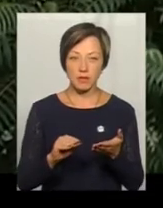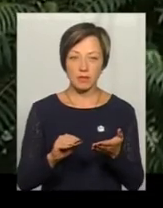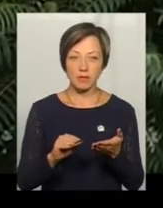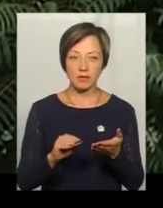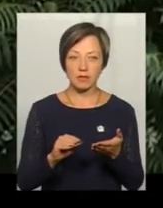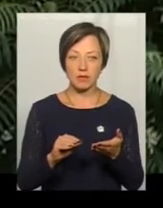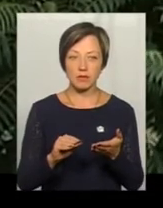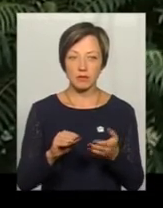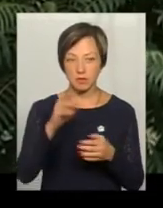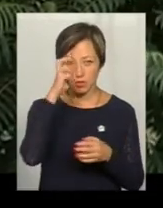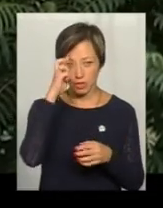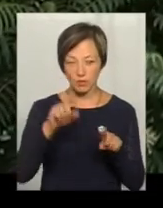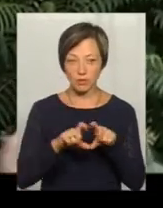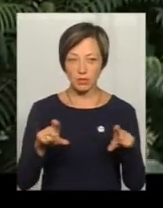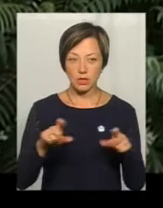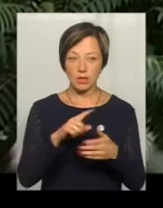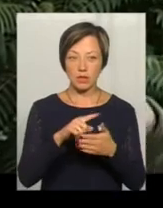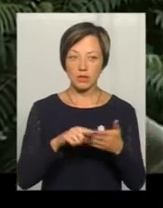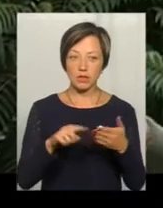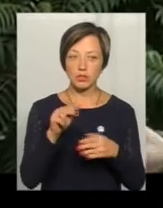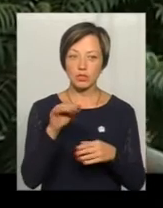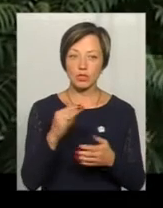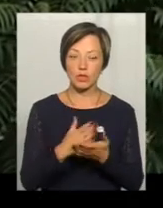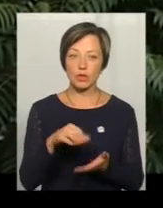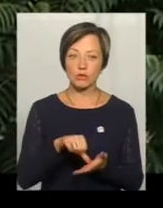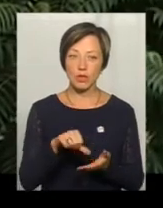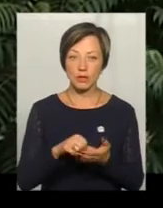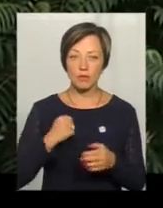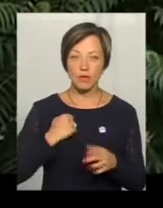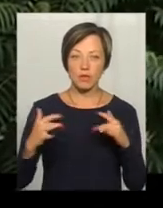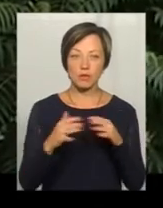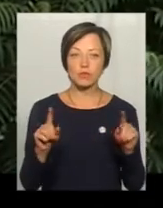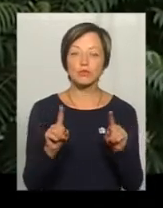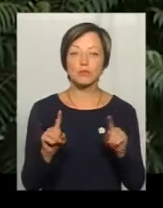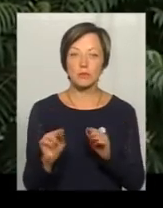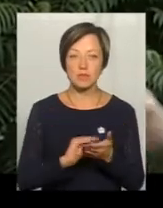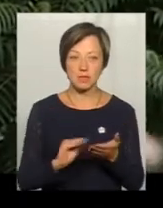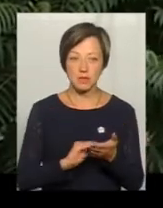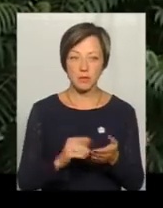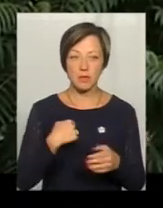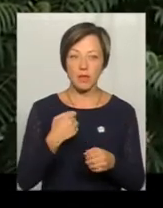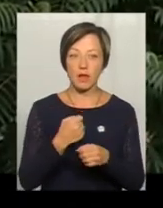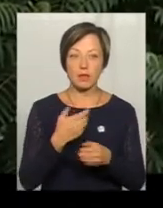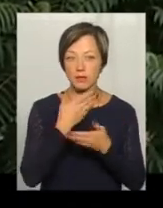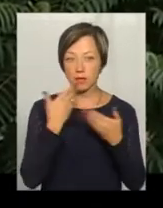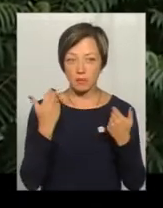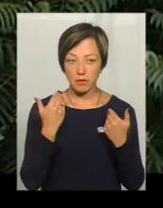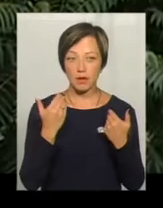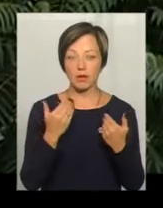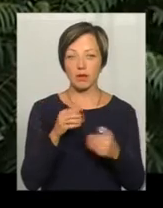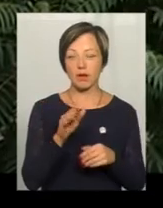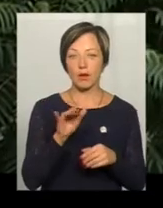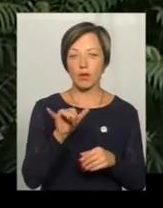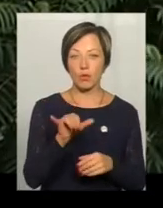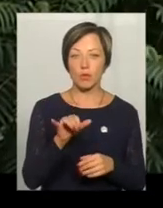ну, в одному місці, державній установі, і там галочка є. Чи є ви учасниками обоих дій? Що мені писати? І мене заставили. А, нема ОБДА? Значить, ні.